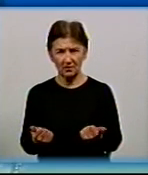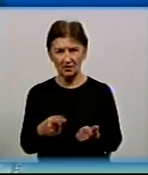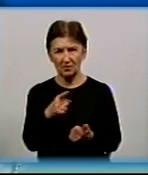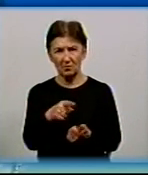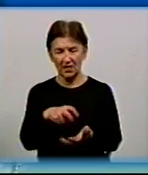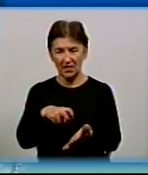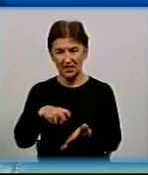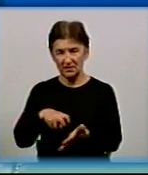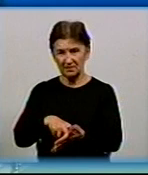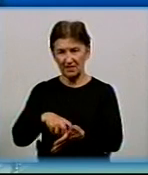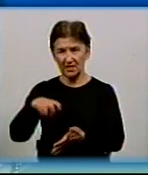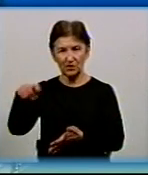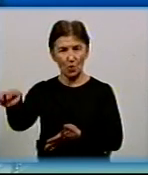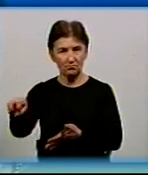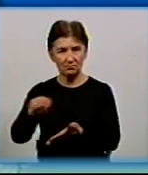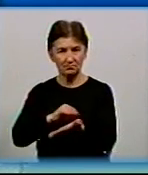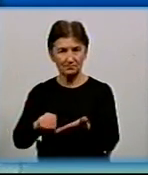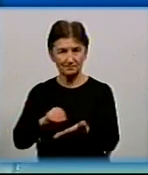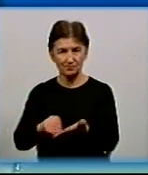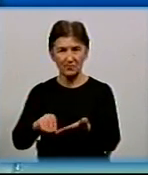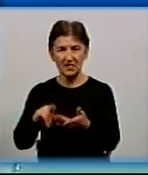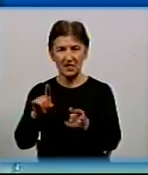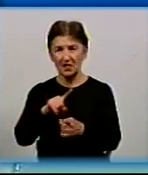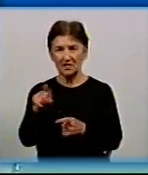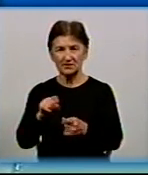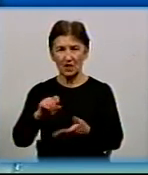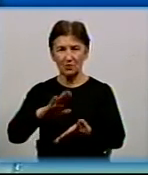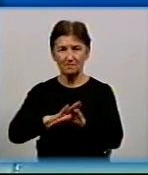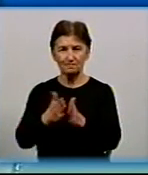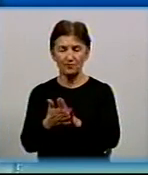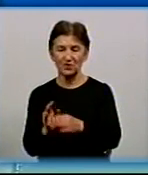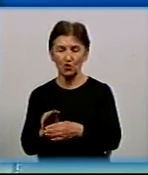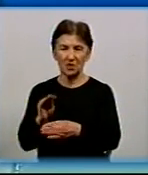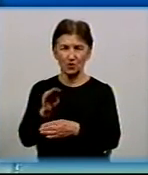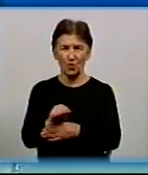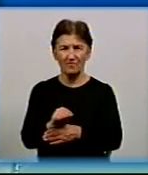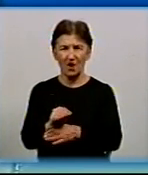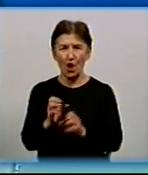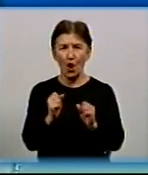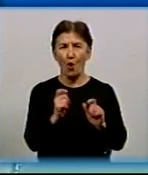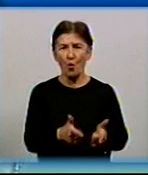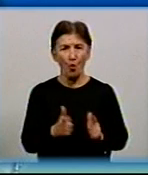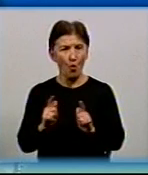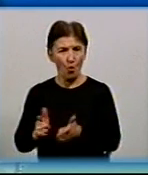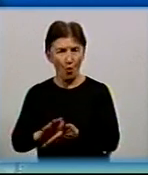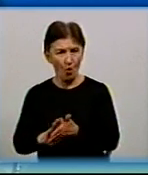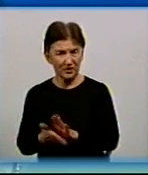звернулися до арендного підприємства для заключення додаткової угоди, яка буде нотаріально посвідчена,